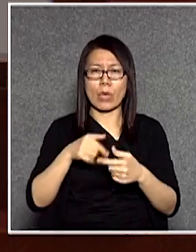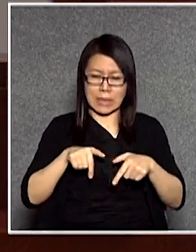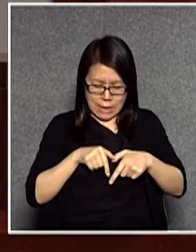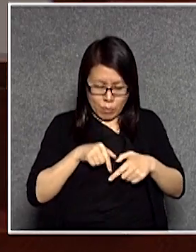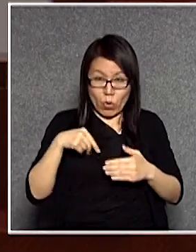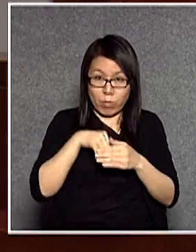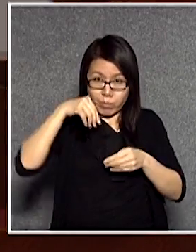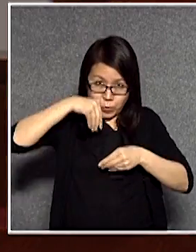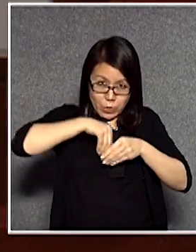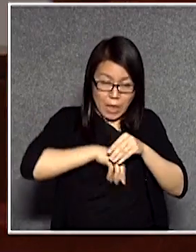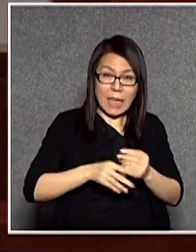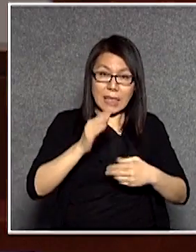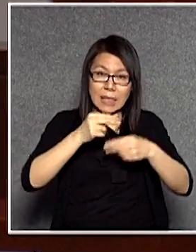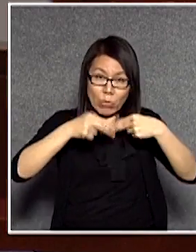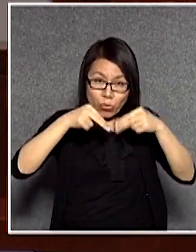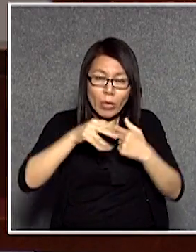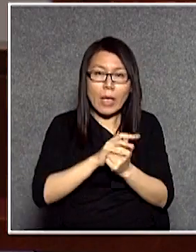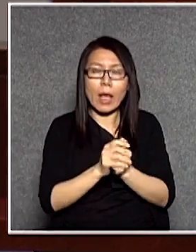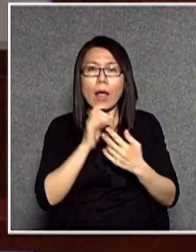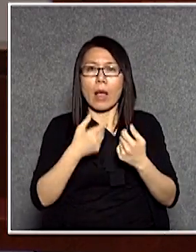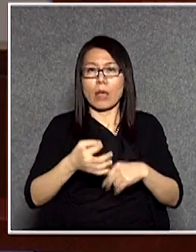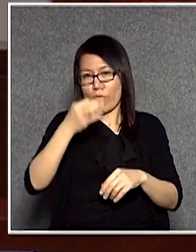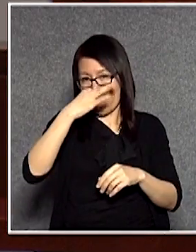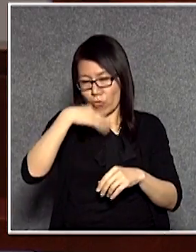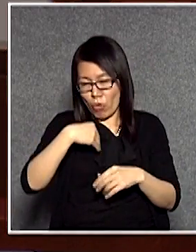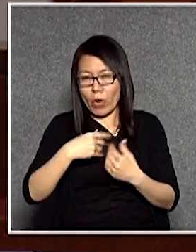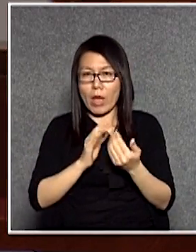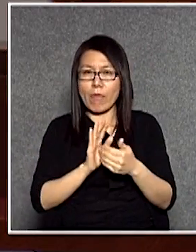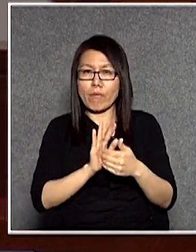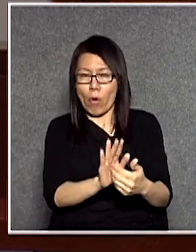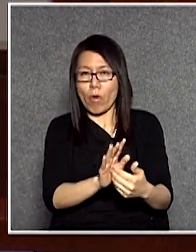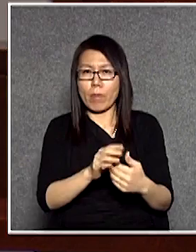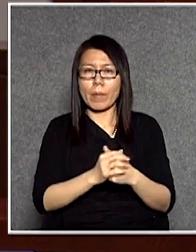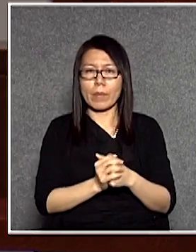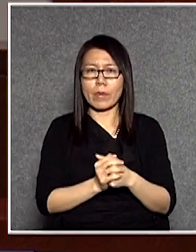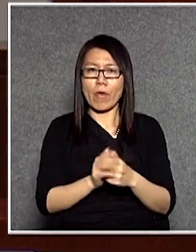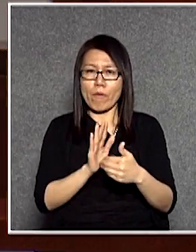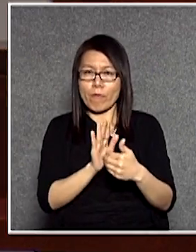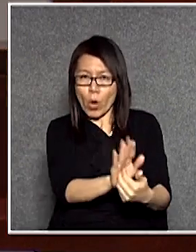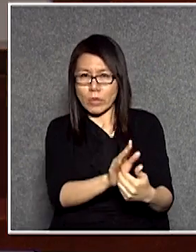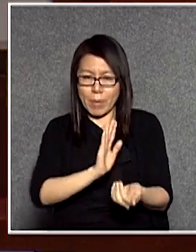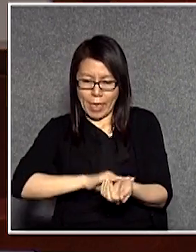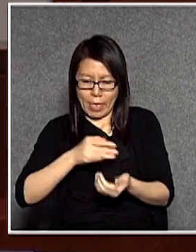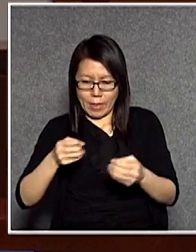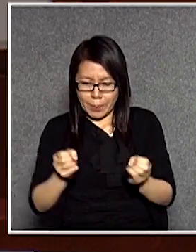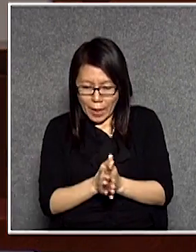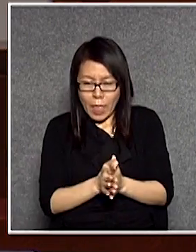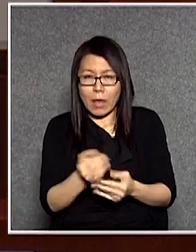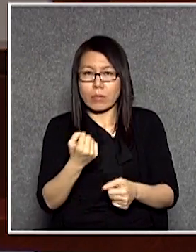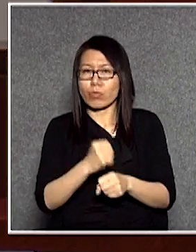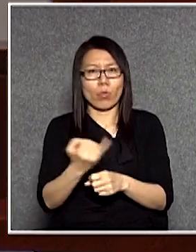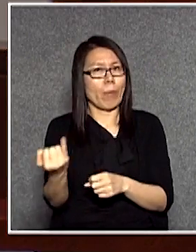架病人手術後要復抗生素的防止感染這些全部都做得不好